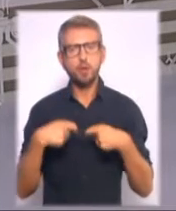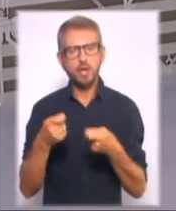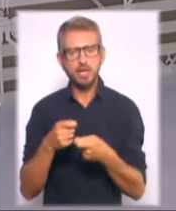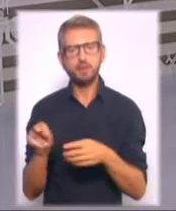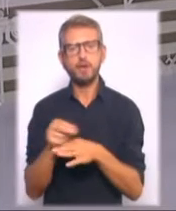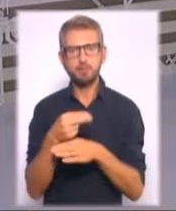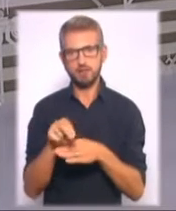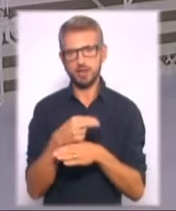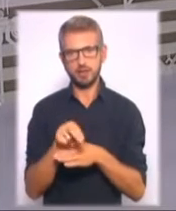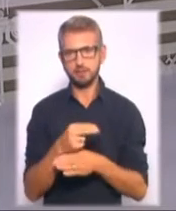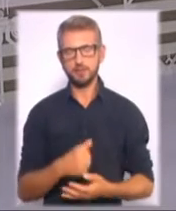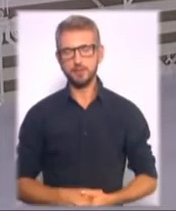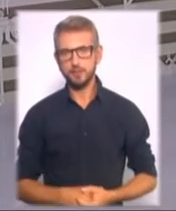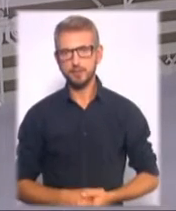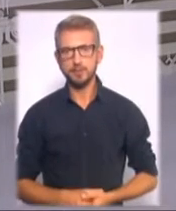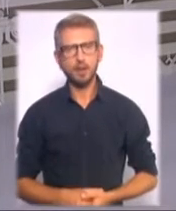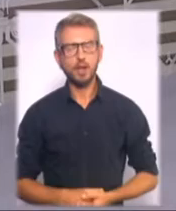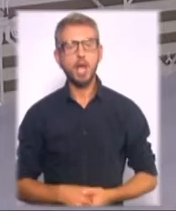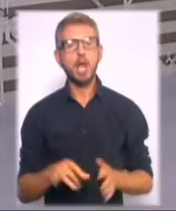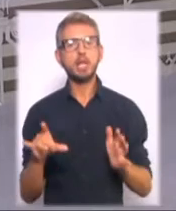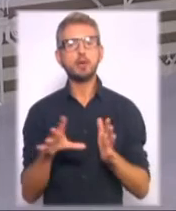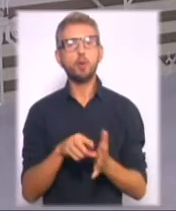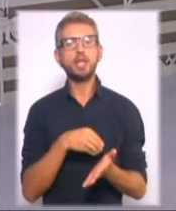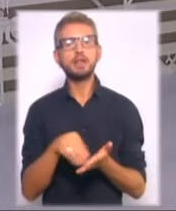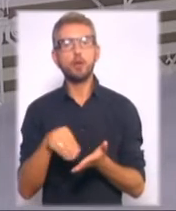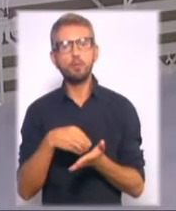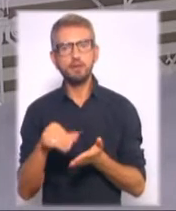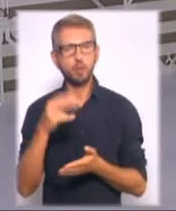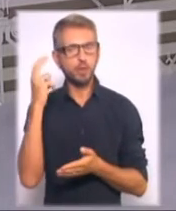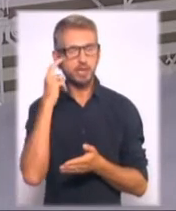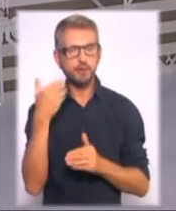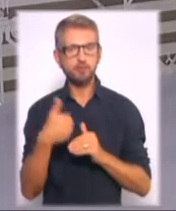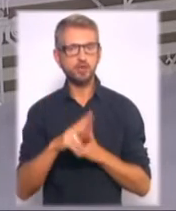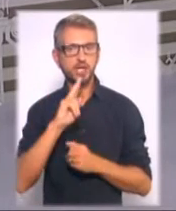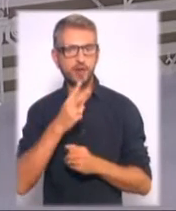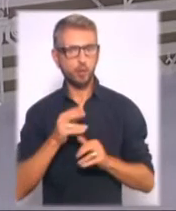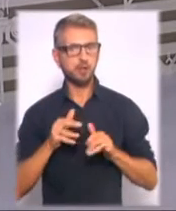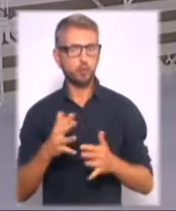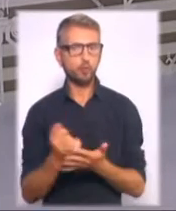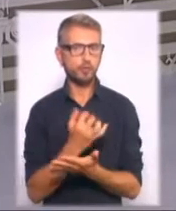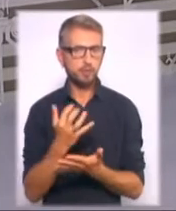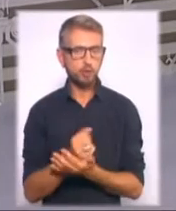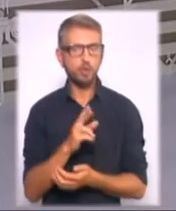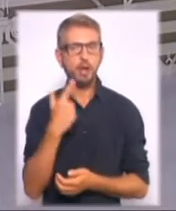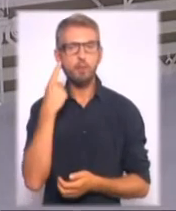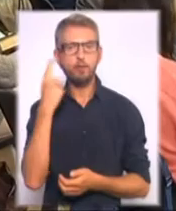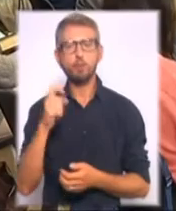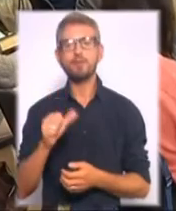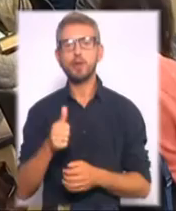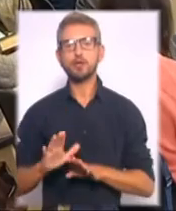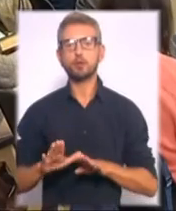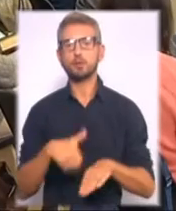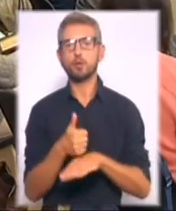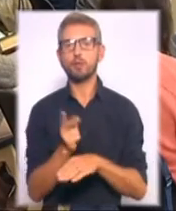декларації. Натомість електронні закупівлі у Києві вже два роки діють успішно. Як повідомив перший заступник голови